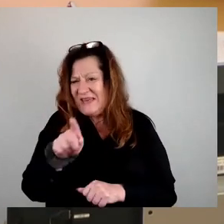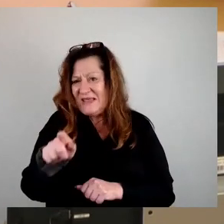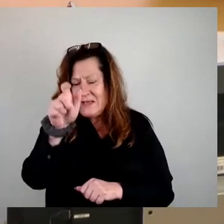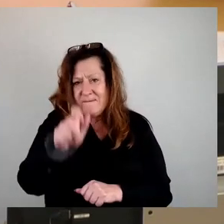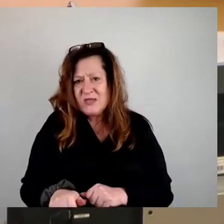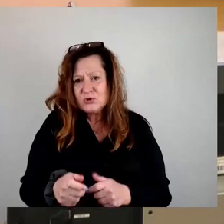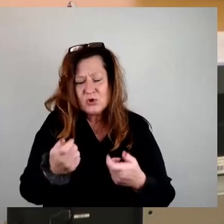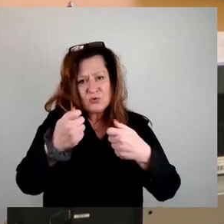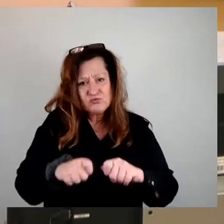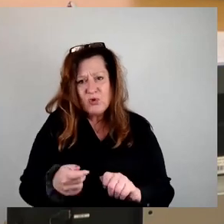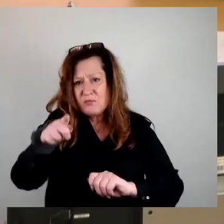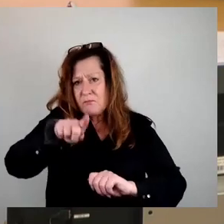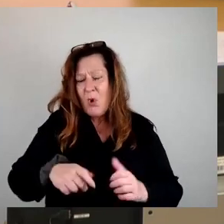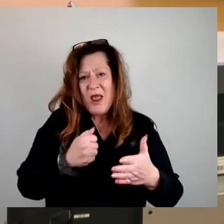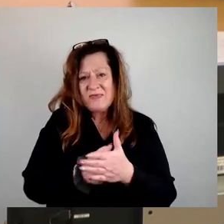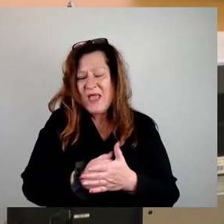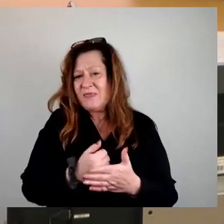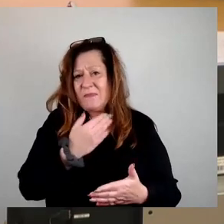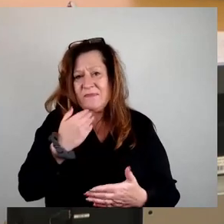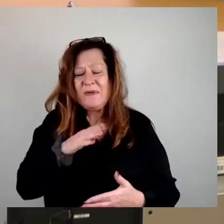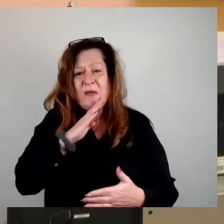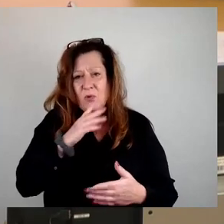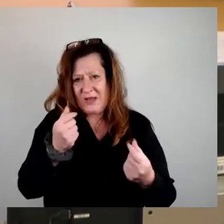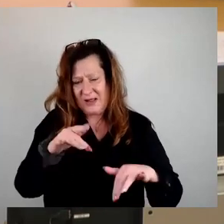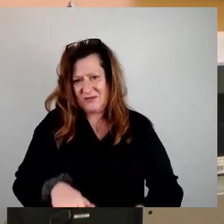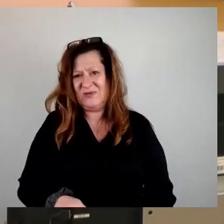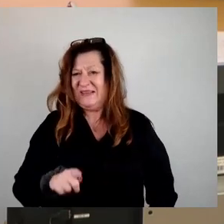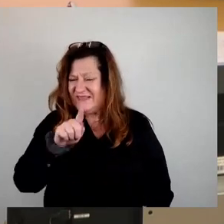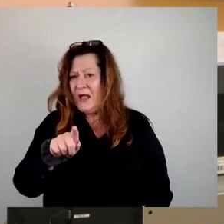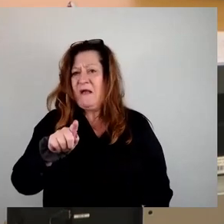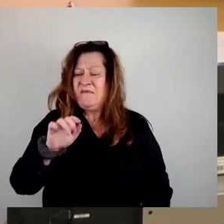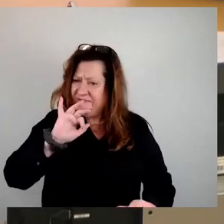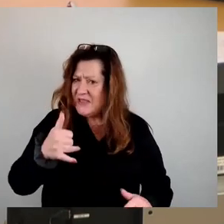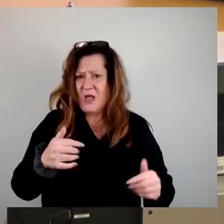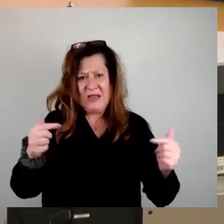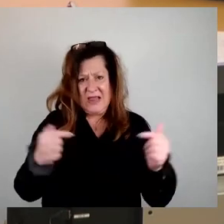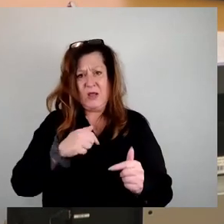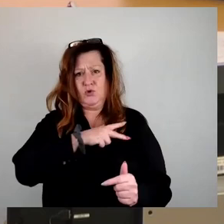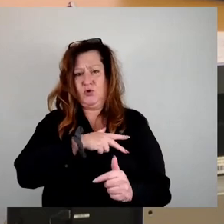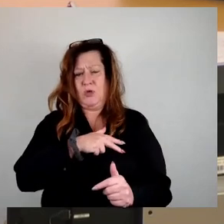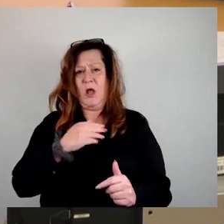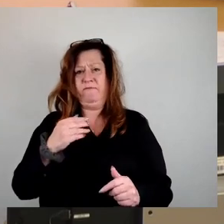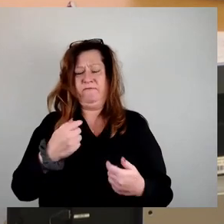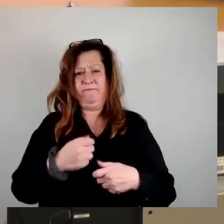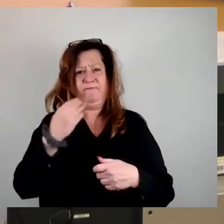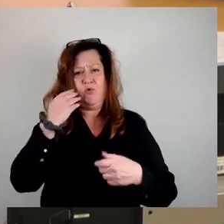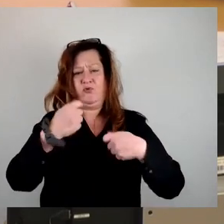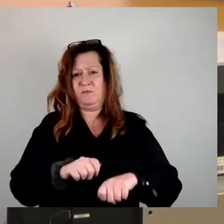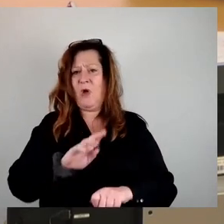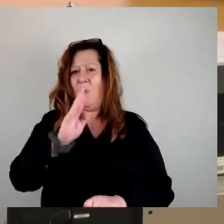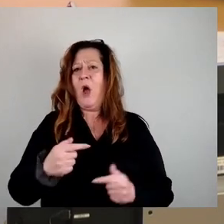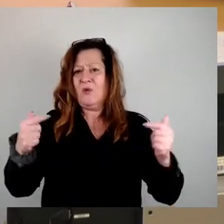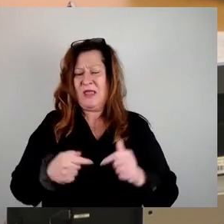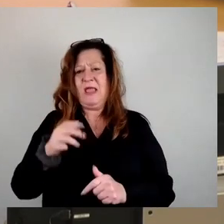sprechen hier dagegen. Auch das sei noch mal gesagt. Sie sprechen gegen den Sozialwohnungsbau und Sie sprechen gegen die WED. Das wollte ich hier einfach noch mal